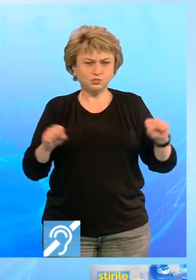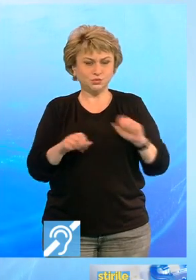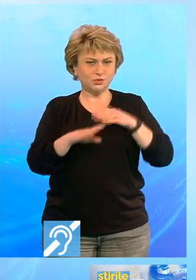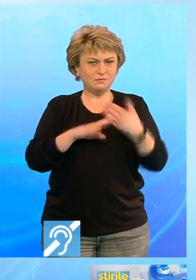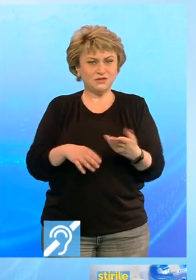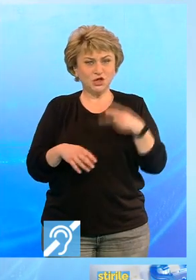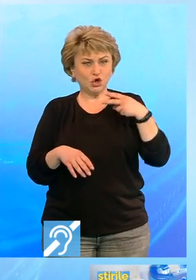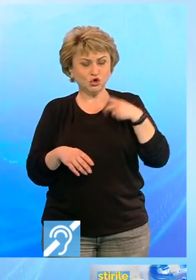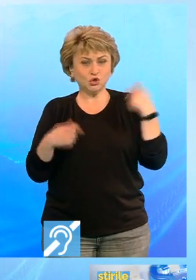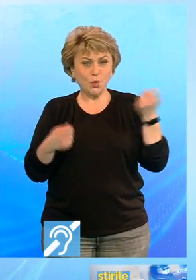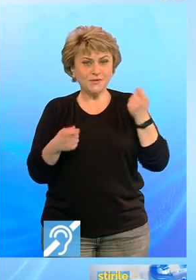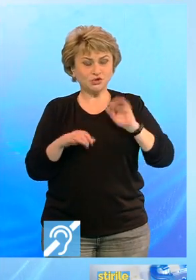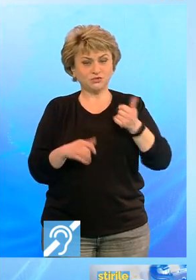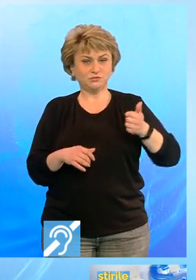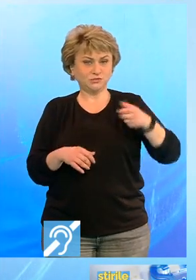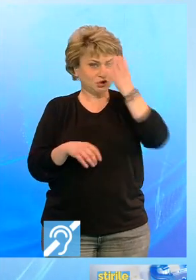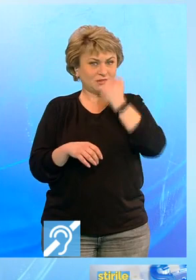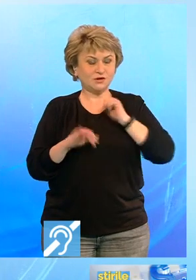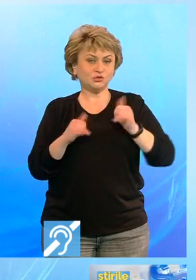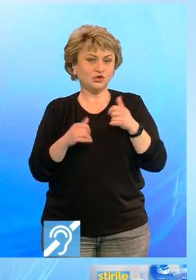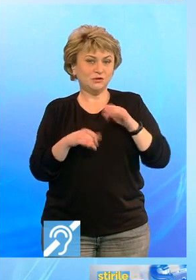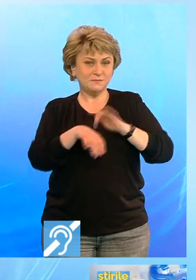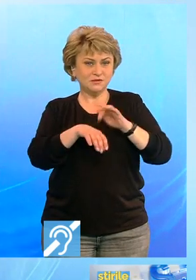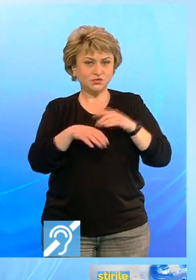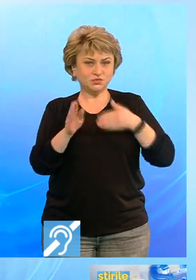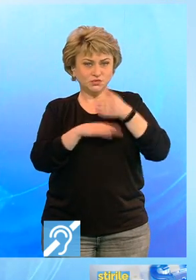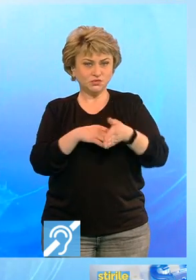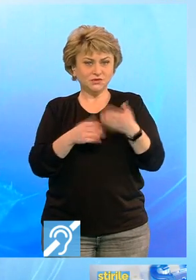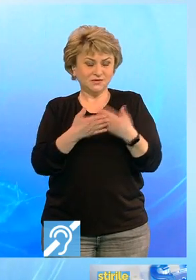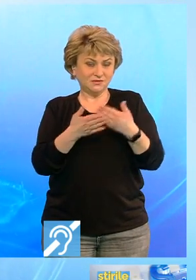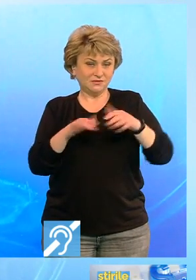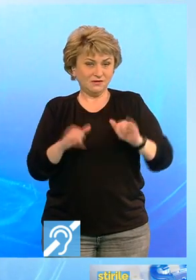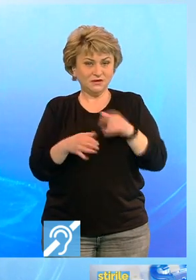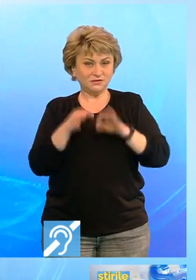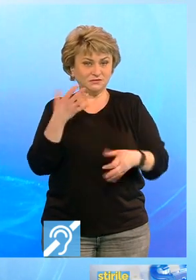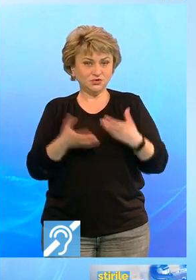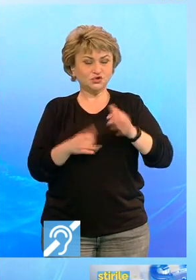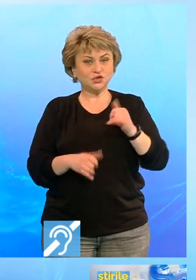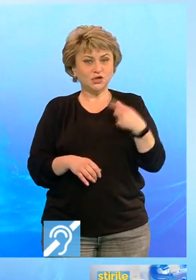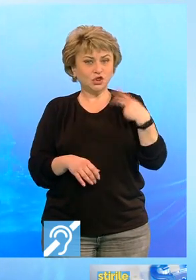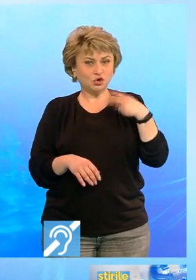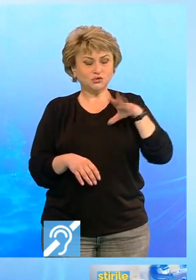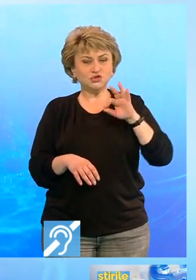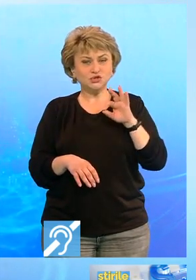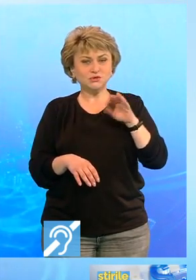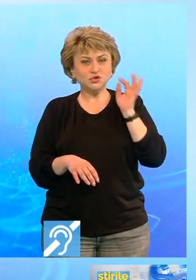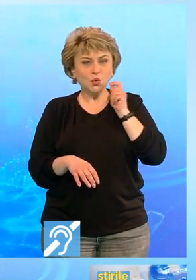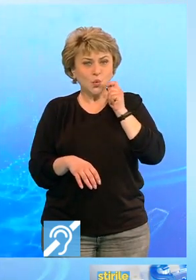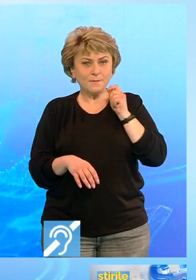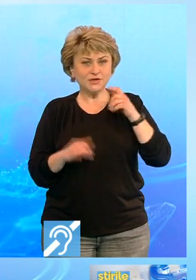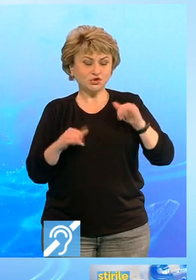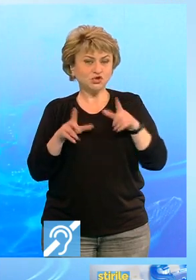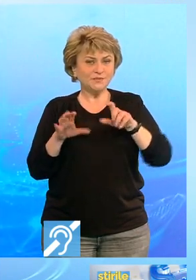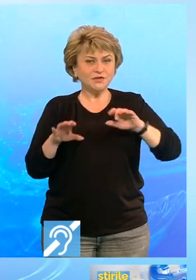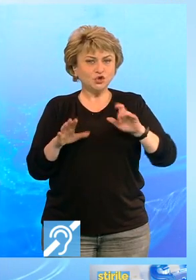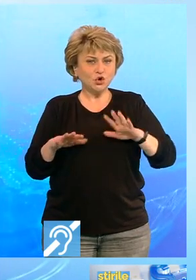200 de pompieri, jandarmi și paramedici au intervenit în cazul acestui incendiu, iar 250 de oameni, printre care și 70